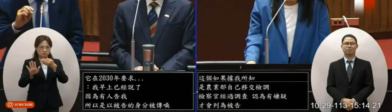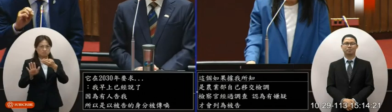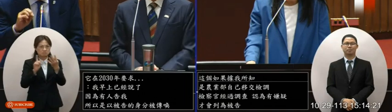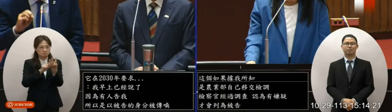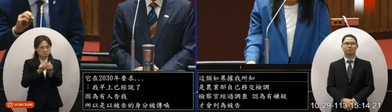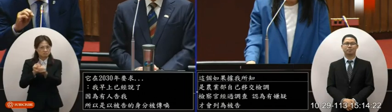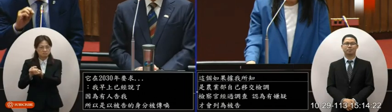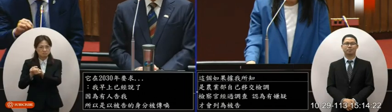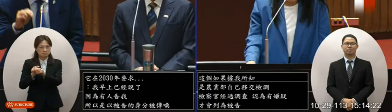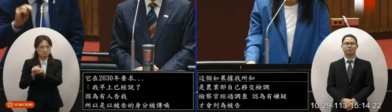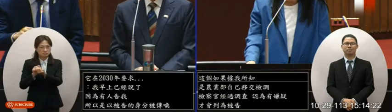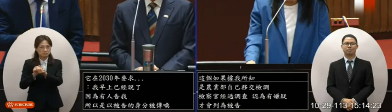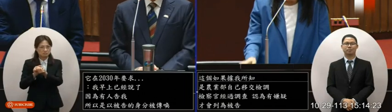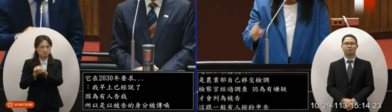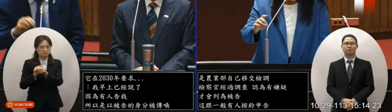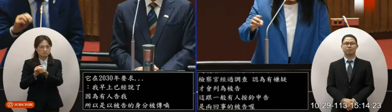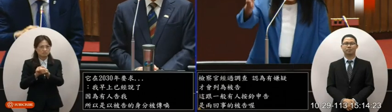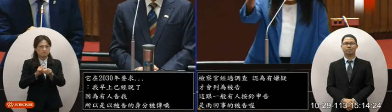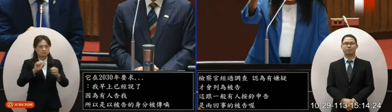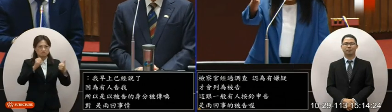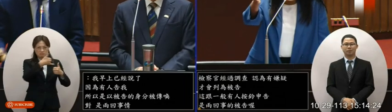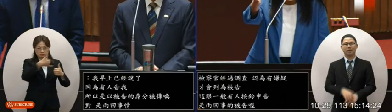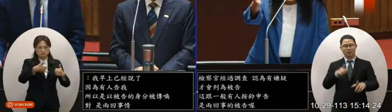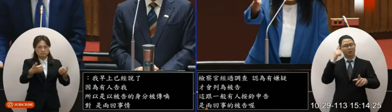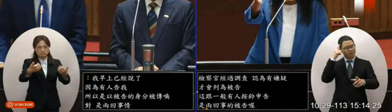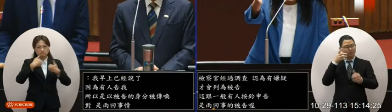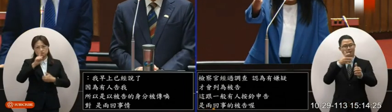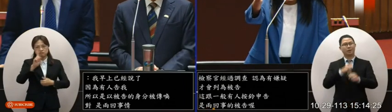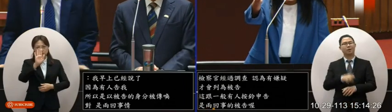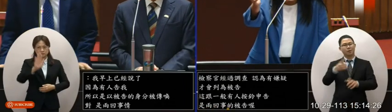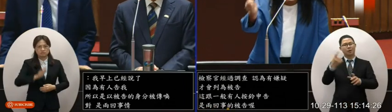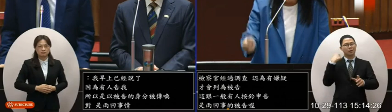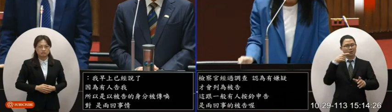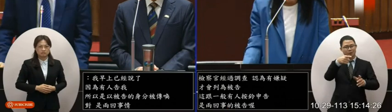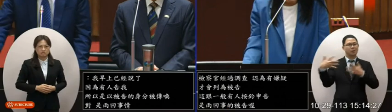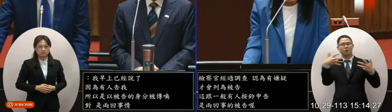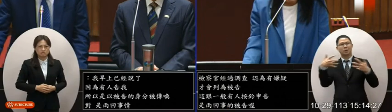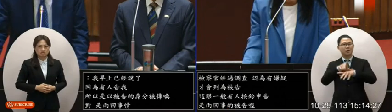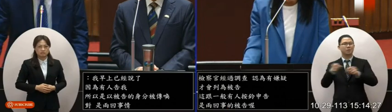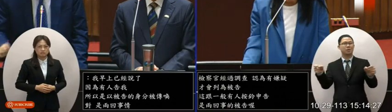少的外界的議員的部分來提供先請問您昨天您被約詢了多久